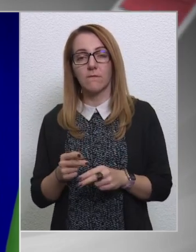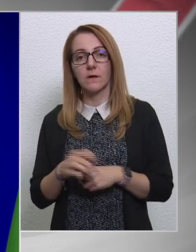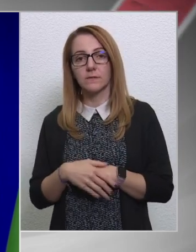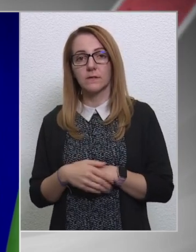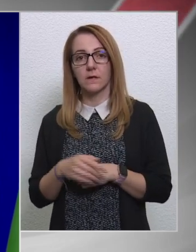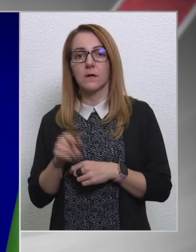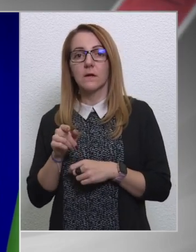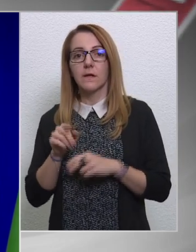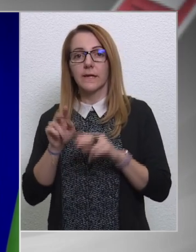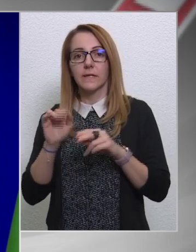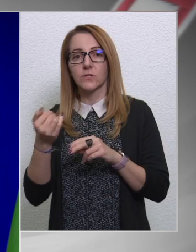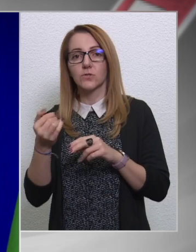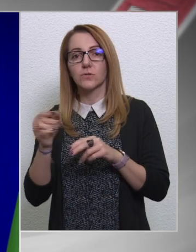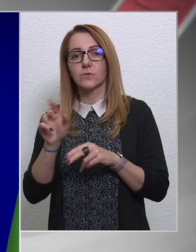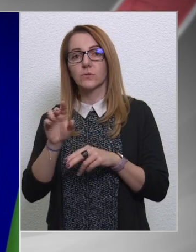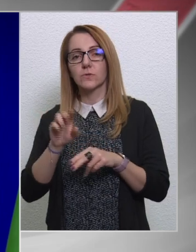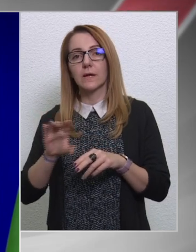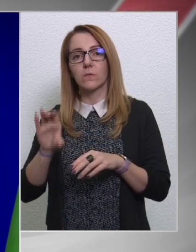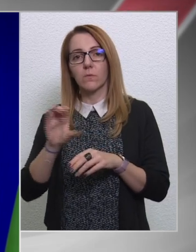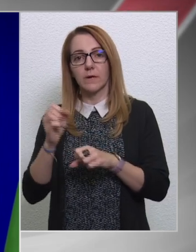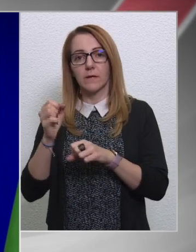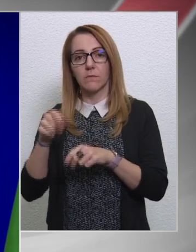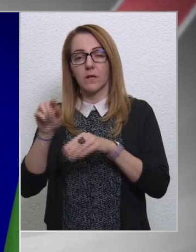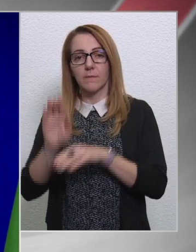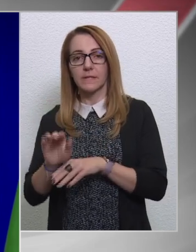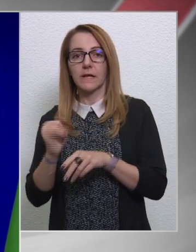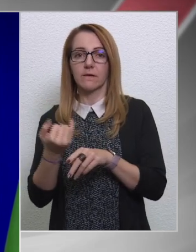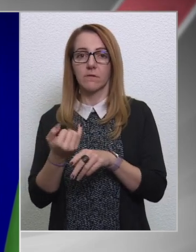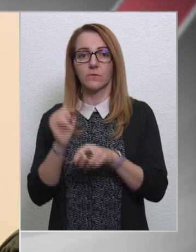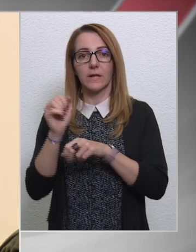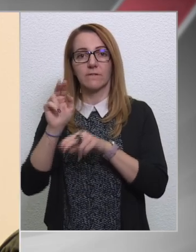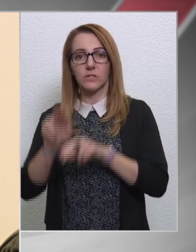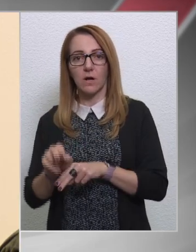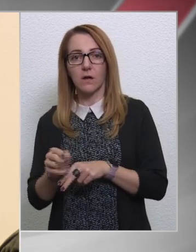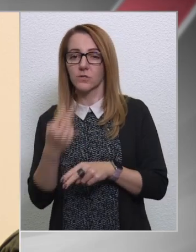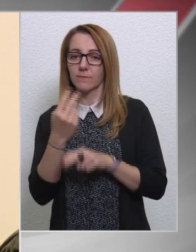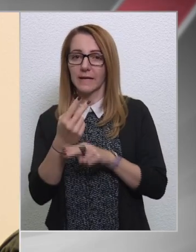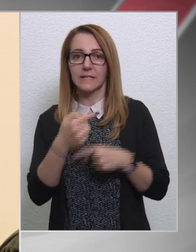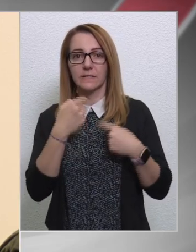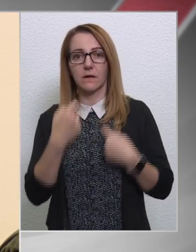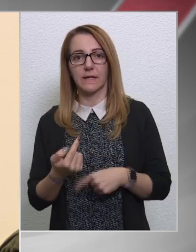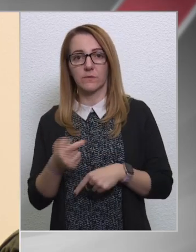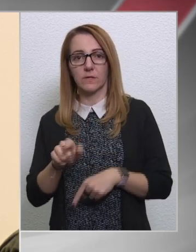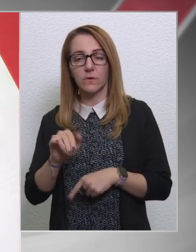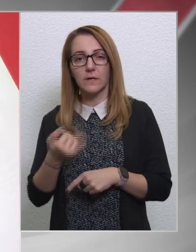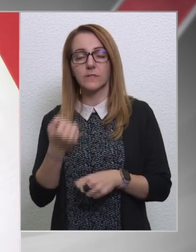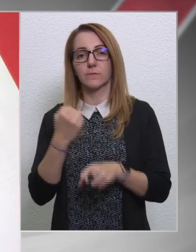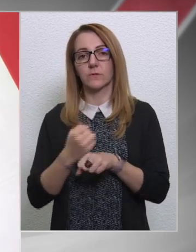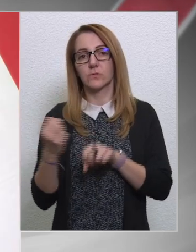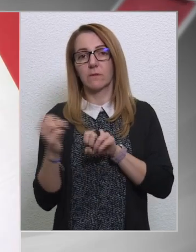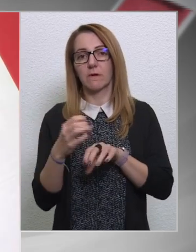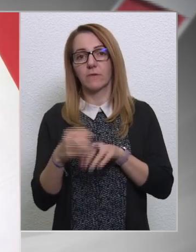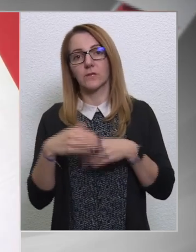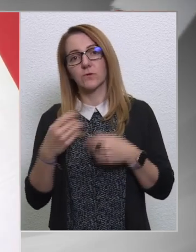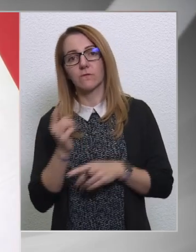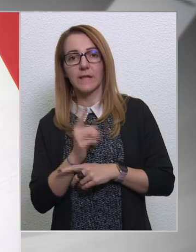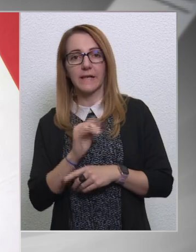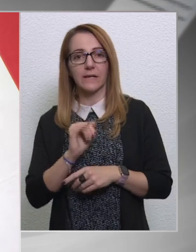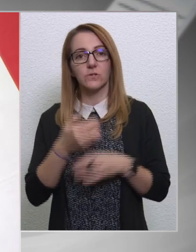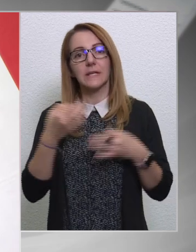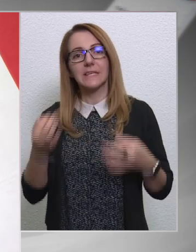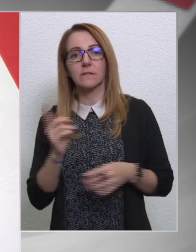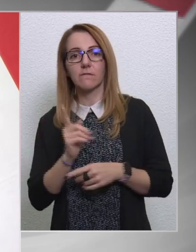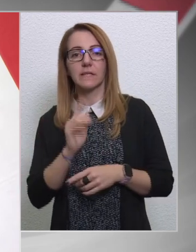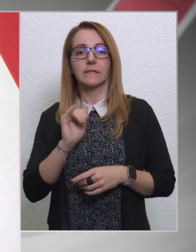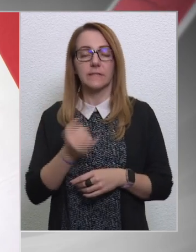arra, el kell csak olvasni az elmúlt hetekben elfogadott határozatokat, hogy a bizottságot befolyásolja, sőt nyíltan